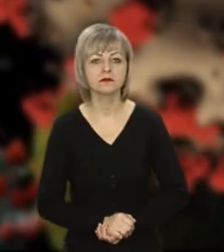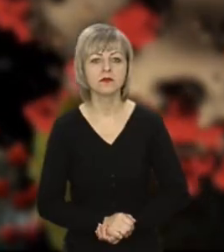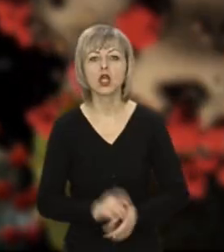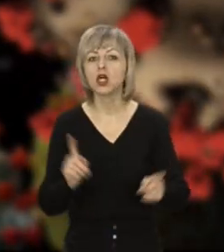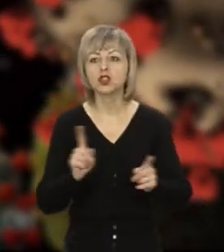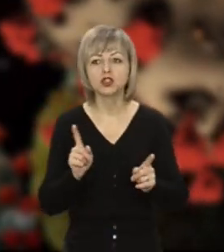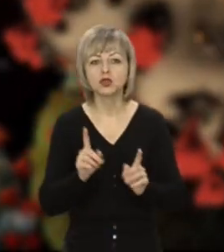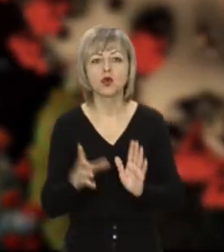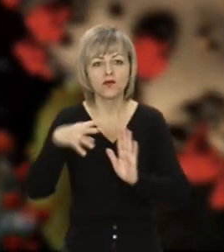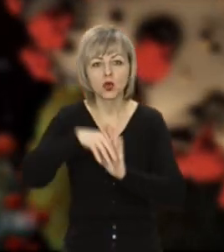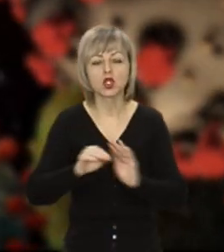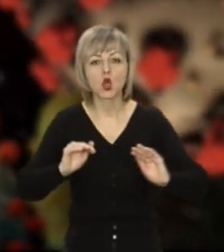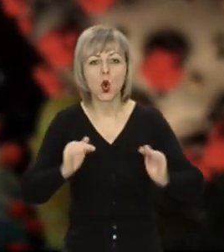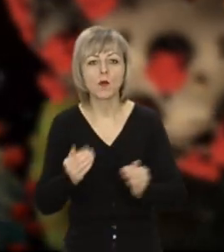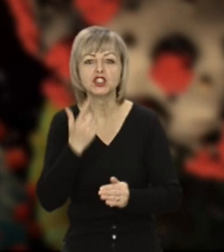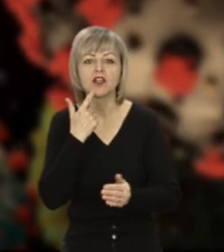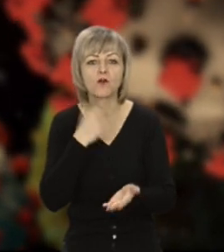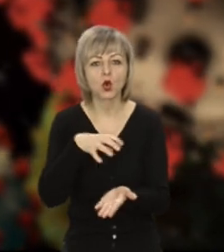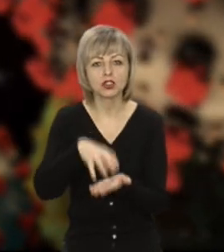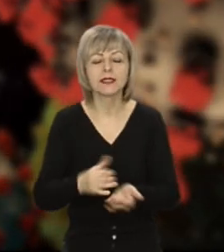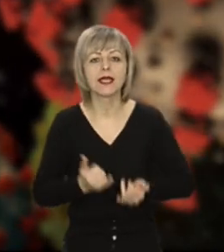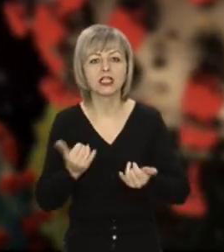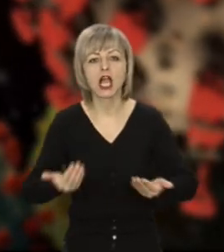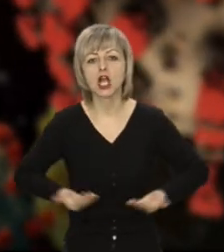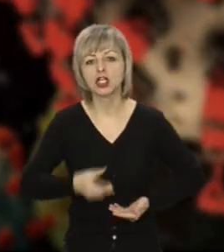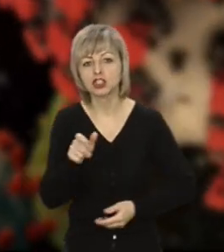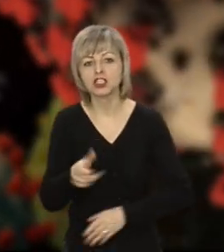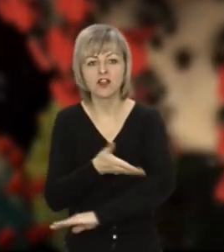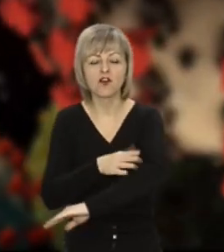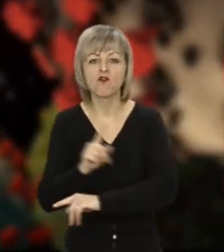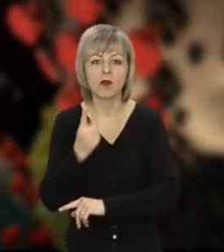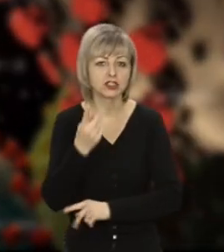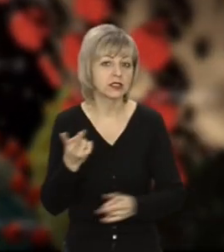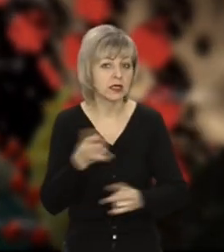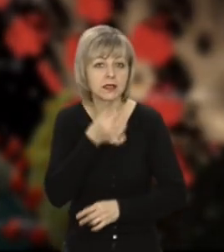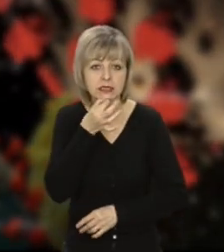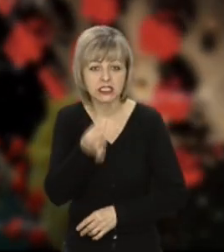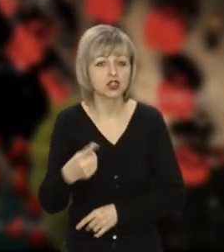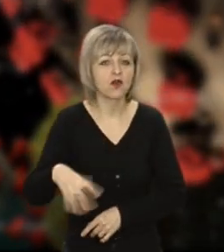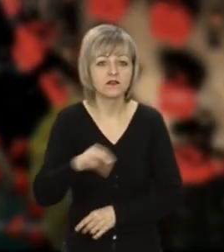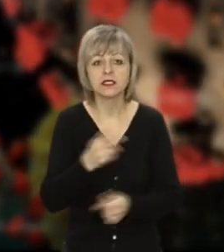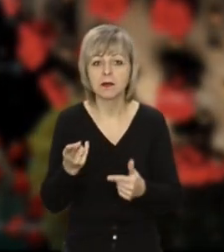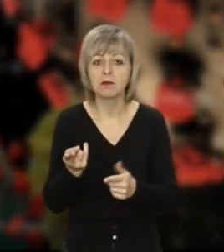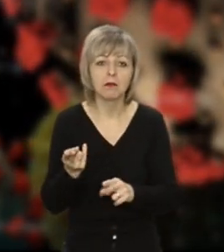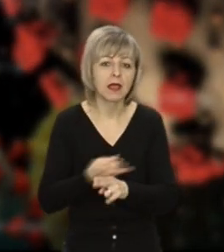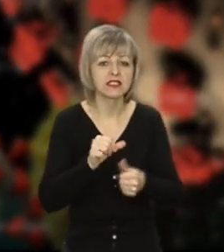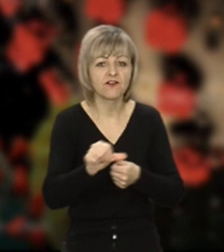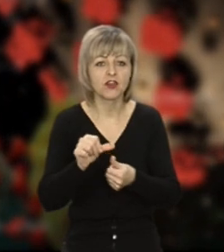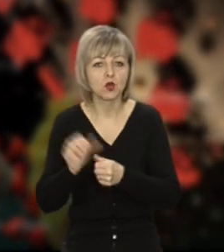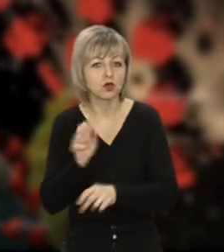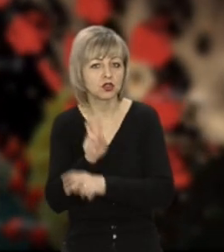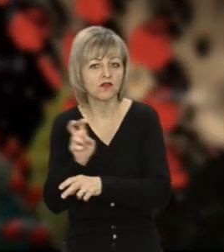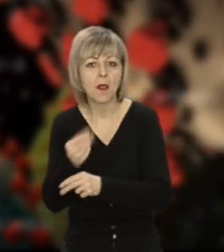Що передбачають обмеження «Червоної зони» для жителів Волині? В першу чергу варто зазначити, що всі без винятку люди можуть